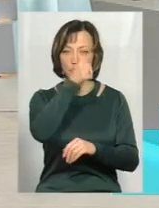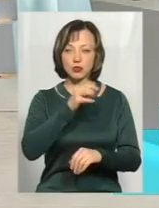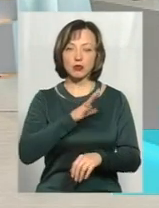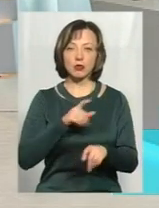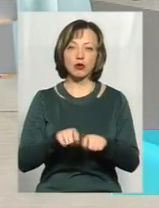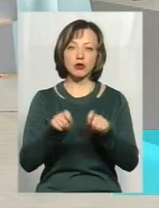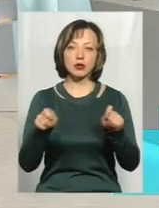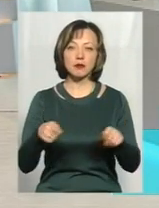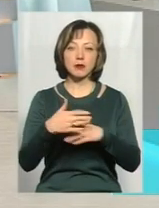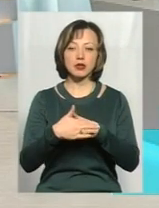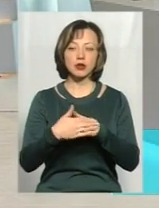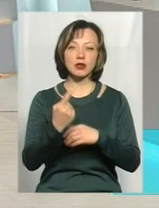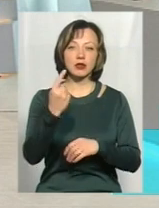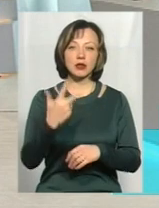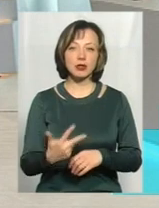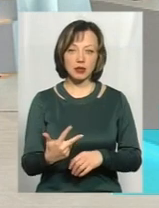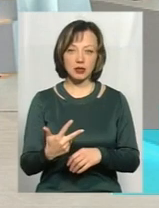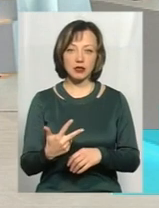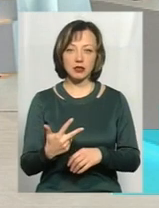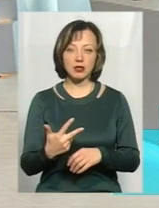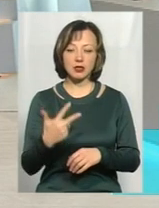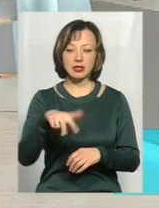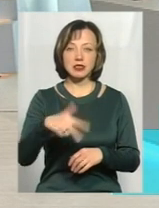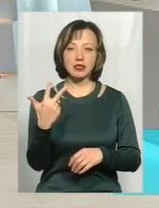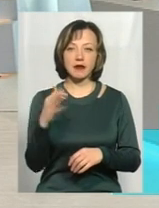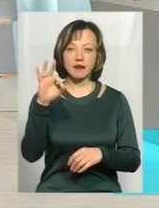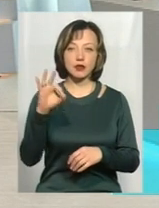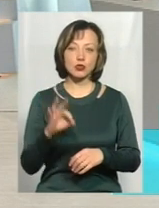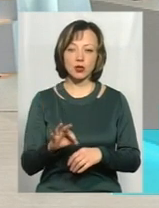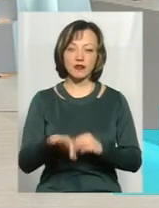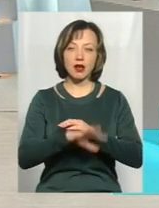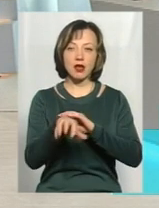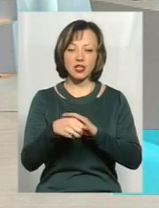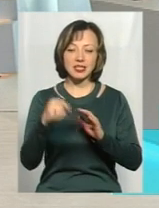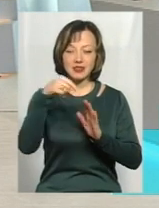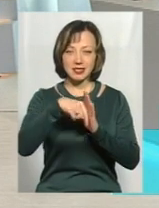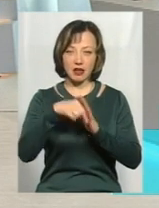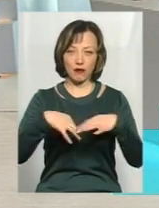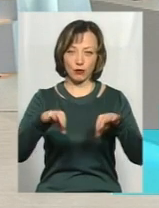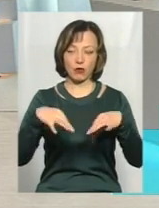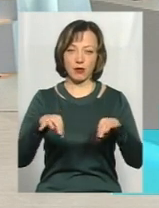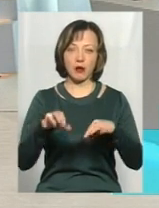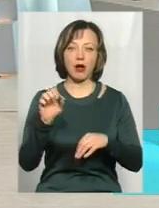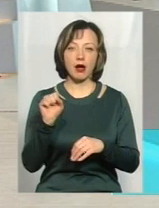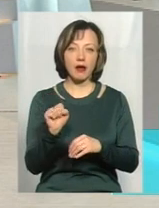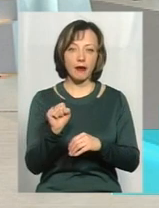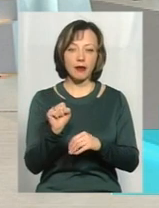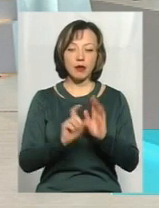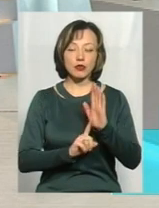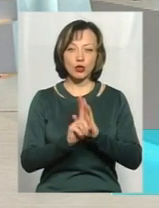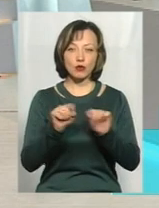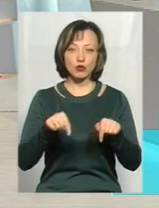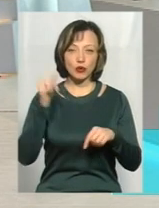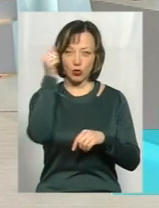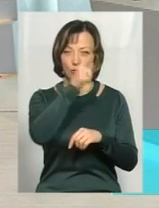розкрито близько третини, це 33% крадіжок з автомобілів, а на початку